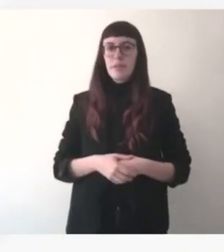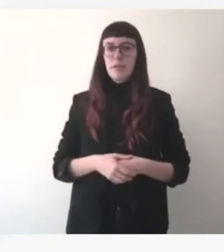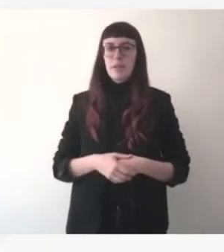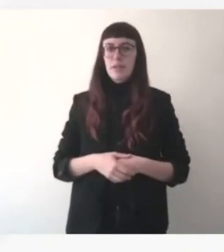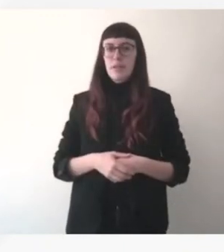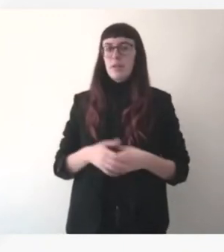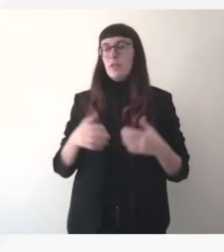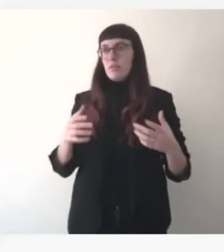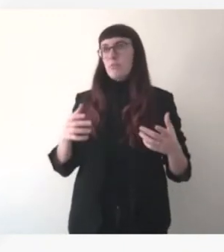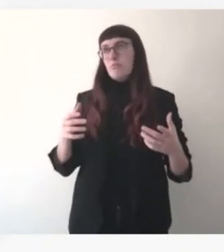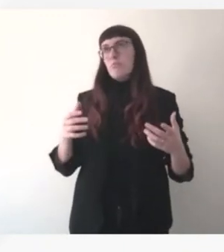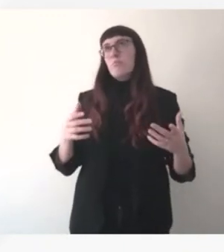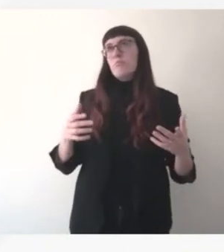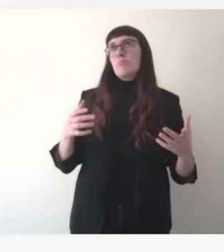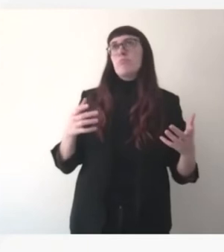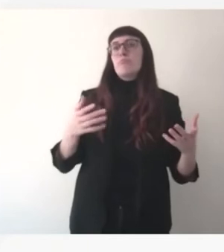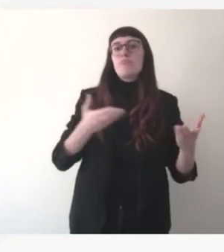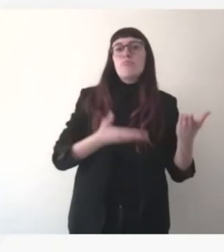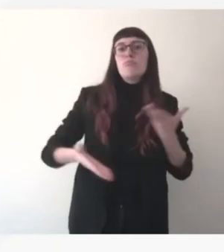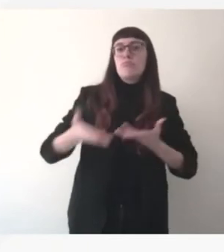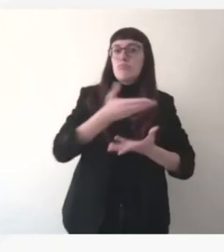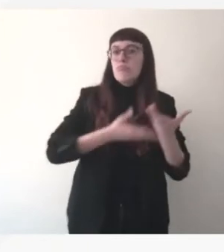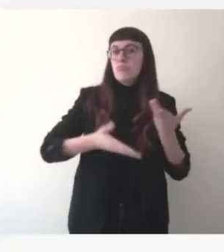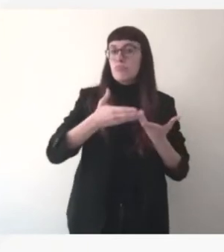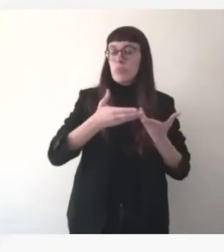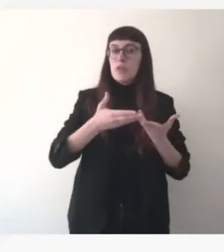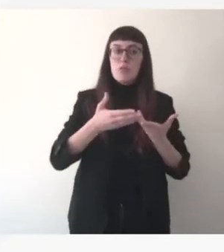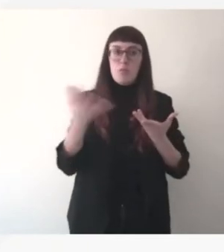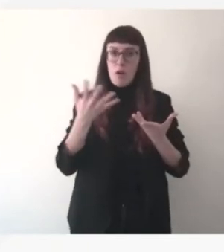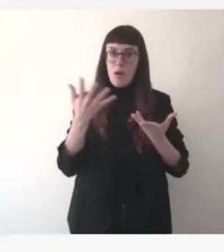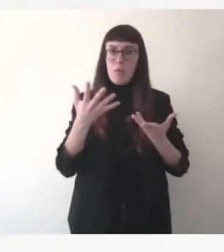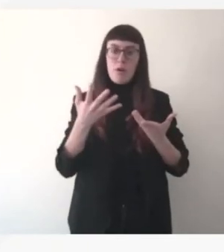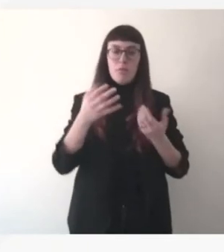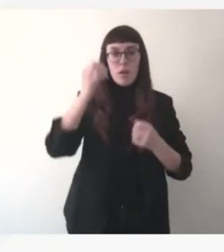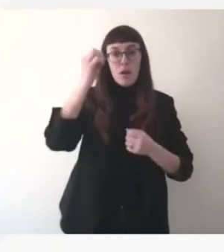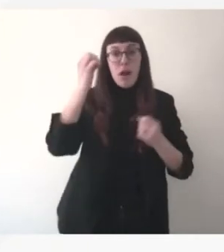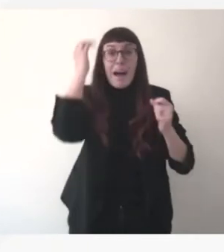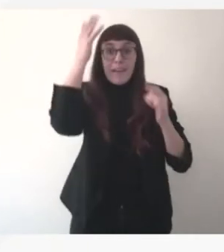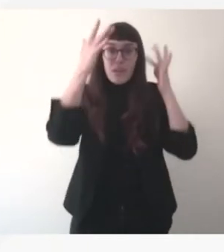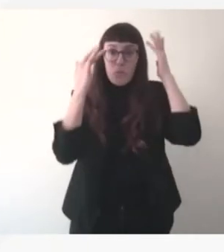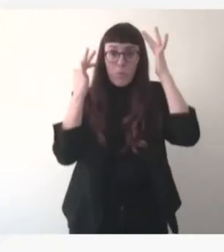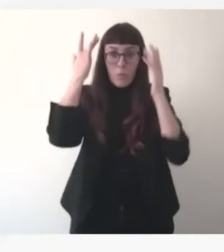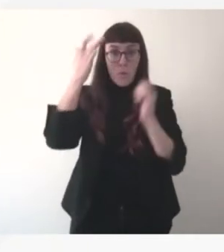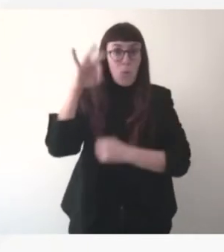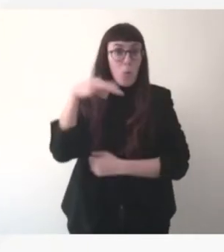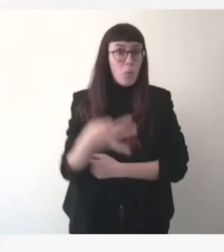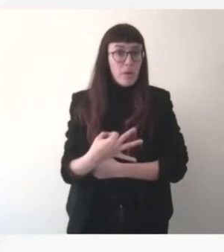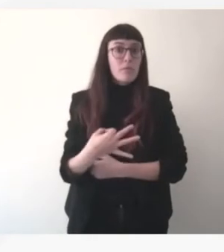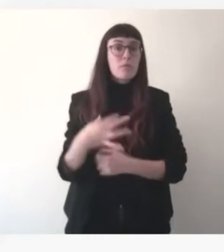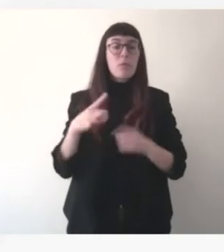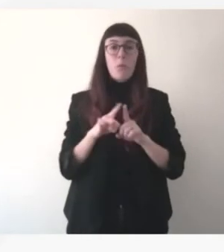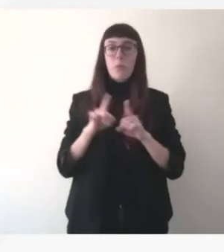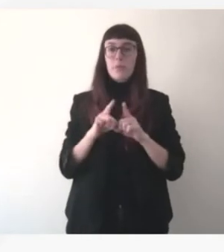inquiétudes, on va dire, disons le mot très clairement. Le niveau de préparation et la volonté que nous avons de